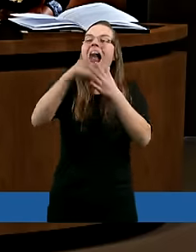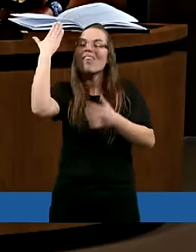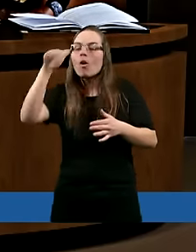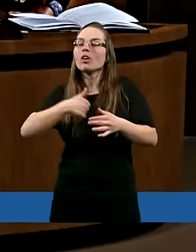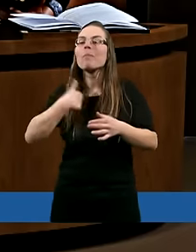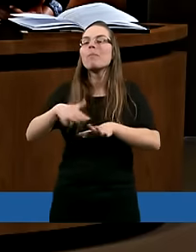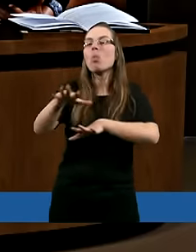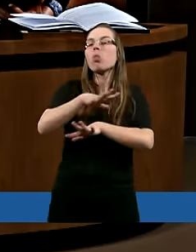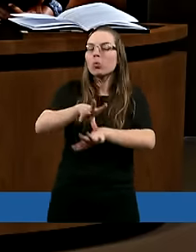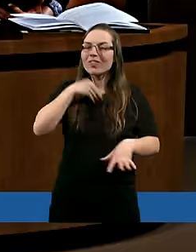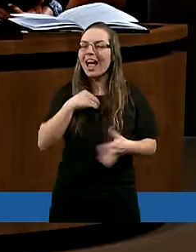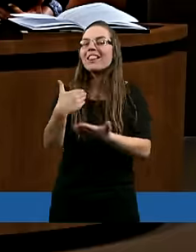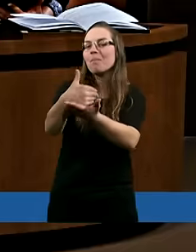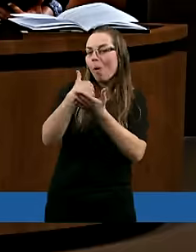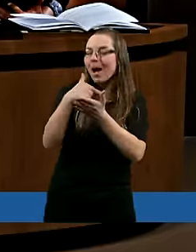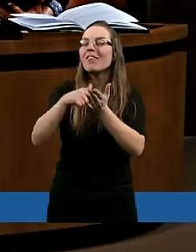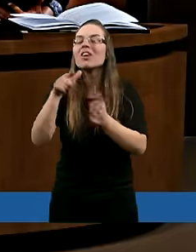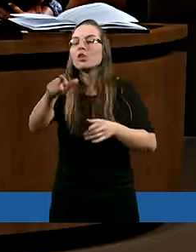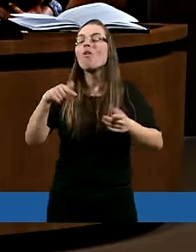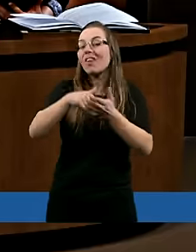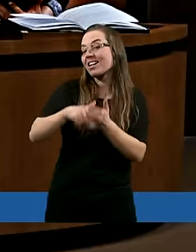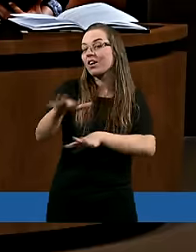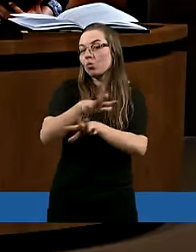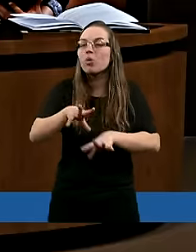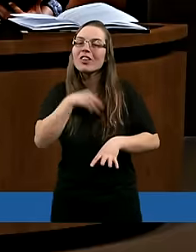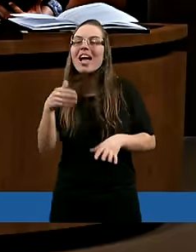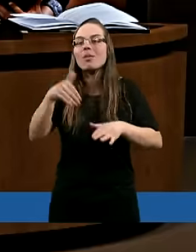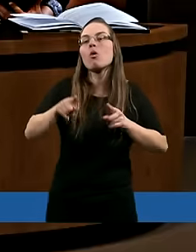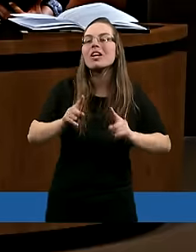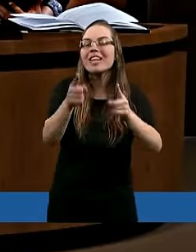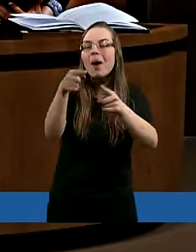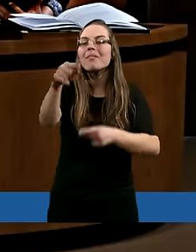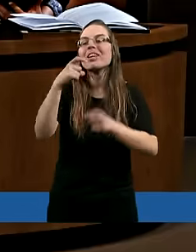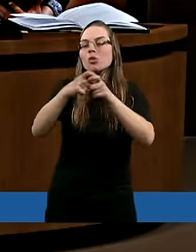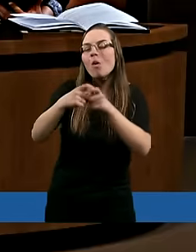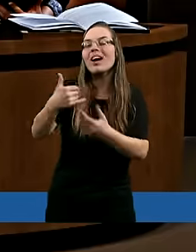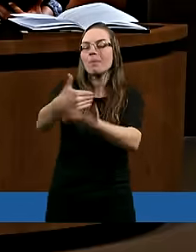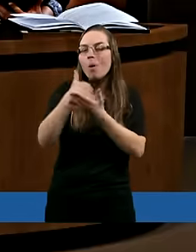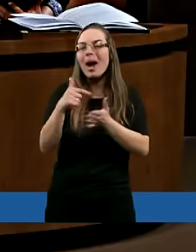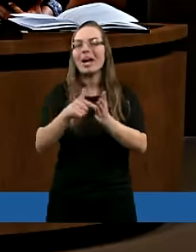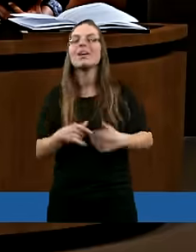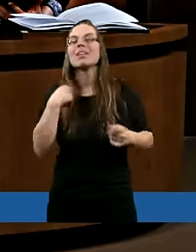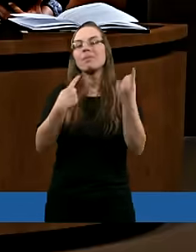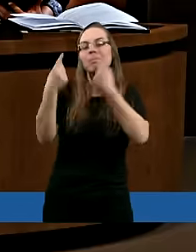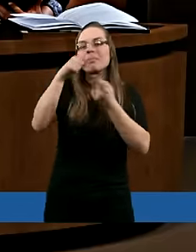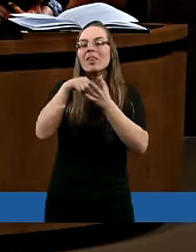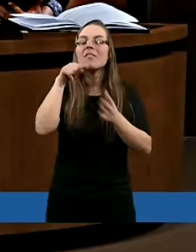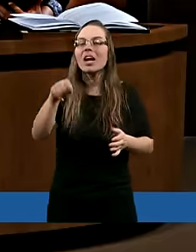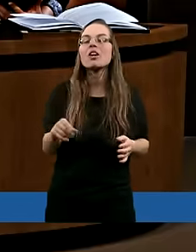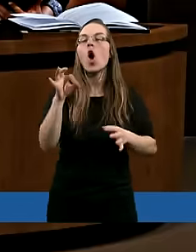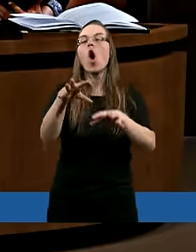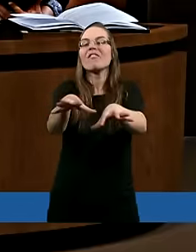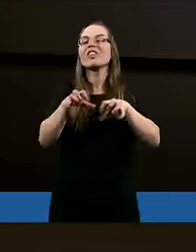żeby Duch Święty mnie kontrolował. A może właśnie jest to działanie Ducha Świętego, który w ten sposób wpływa. Ja myślę też o tej